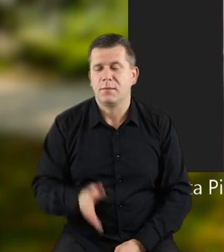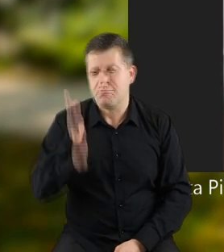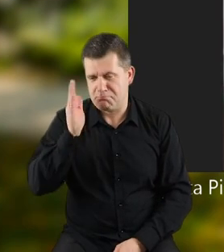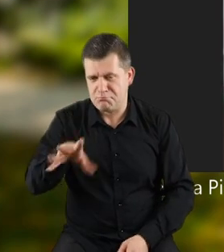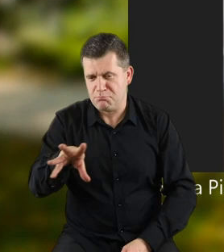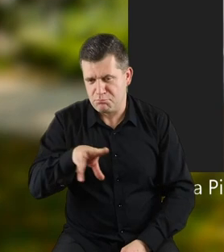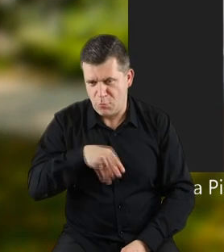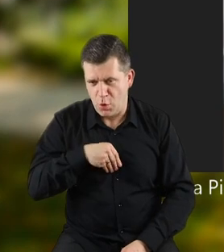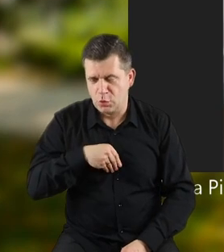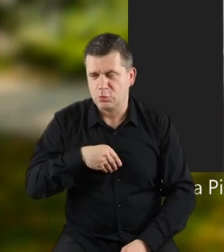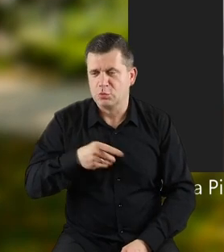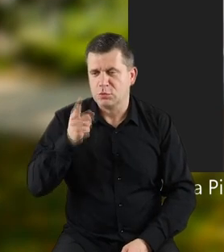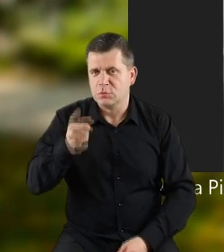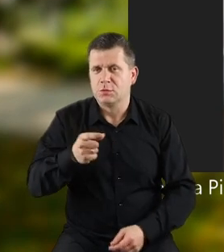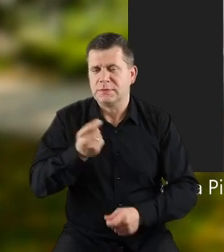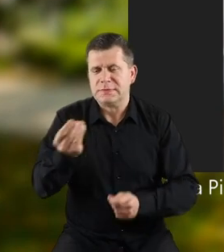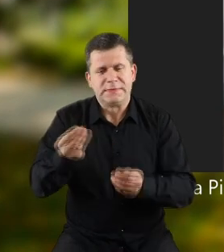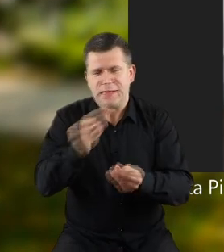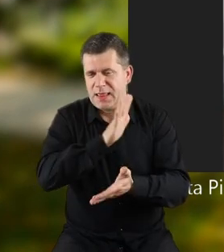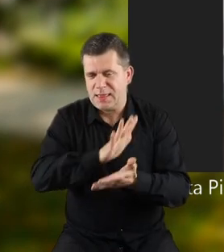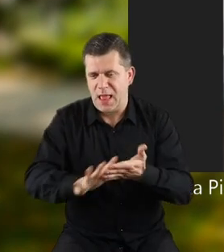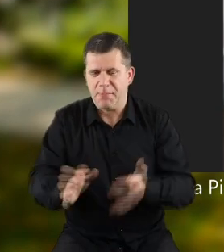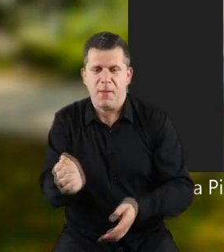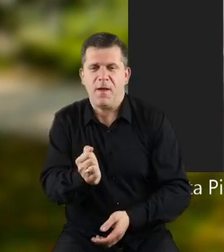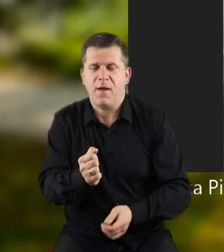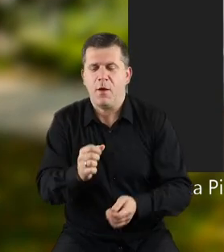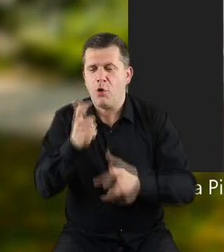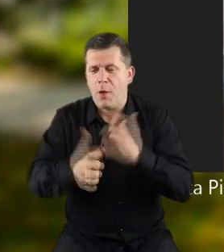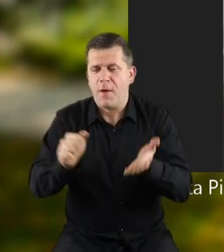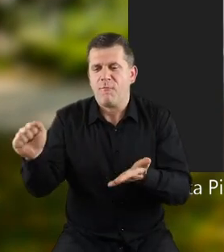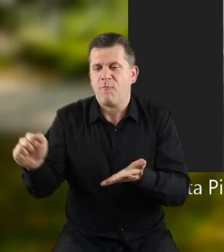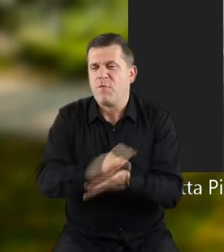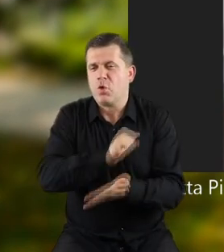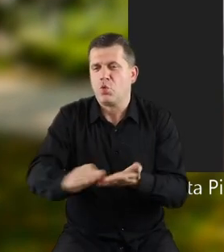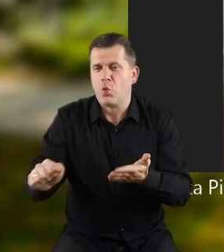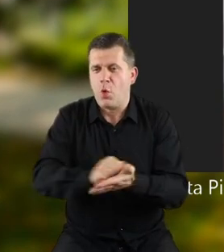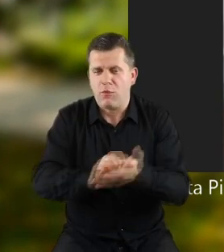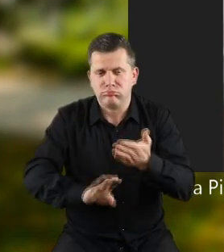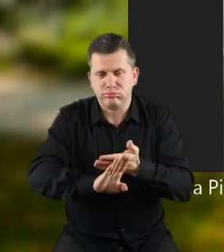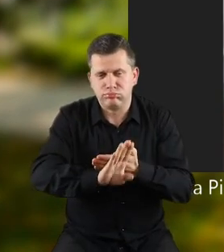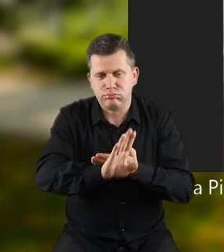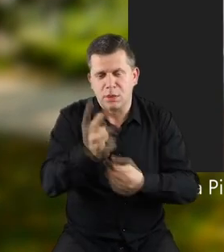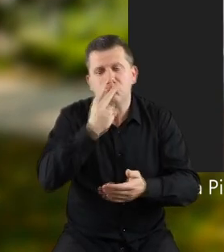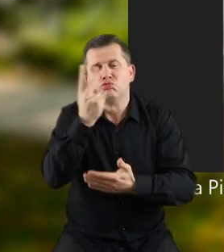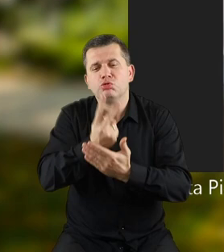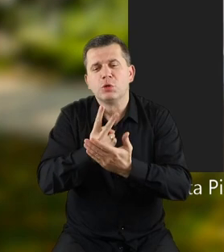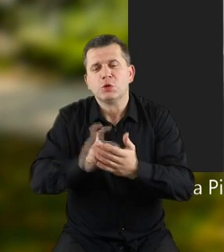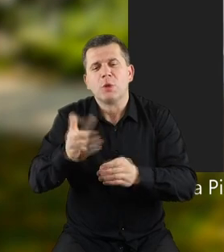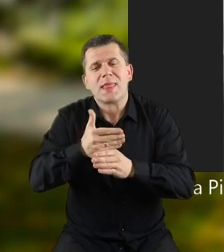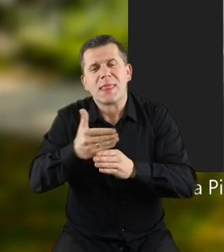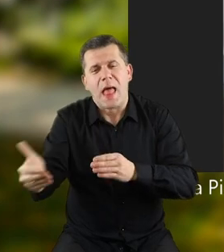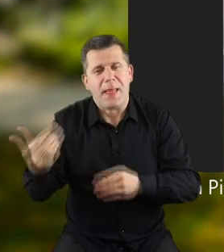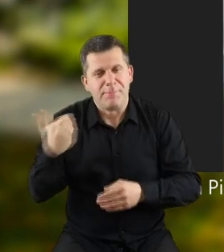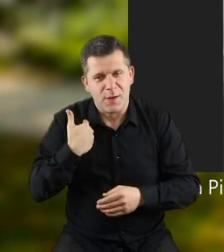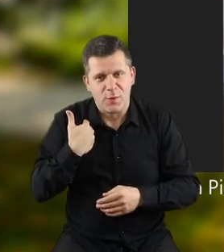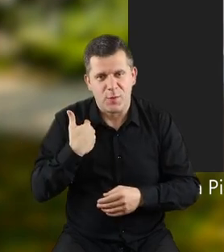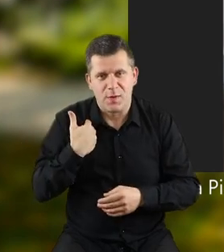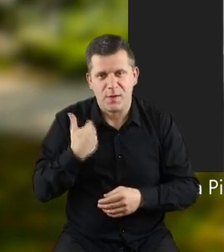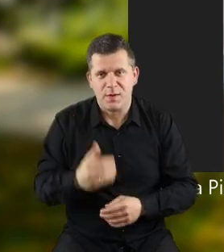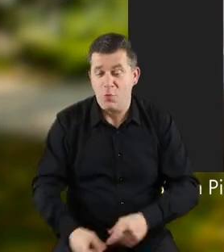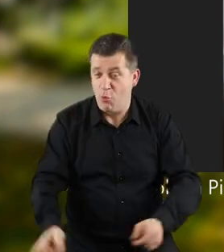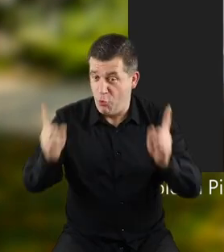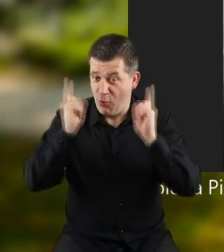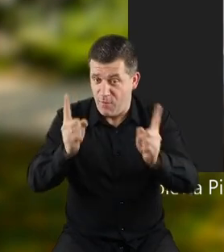będzie można sobie, słuchajcie, za darmo wydrukować i przeczytać, co tam się dalej zdarzyło.